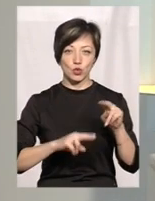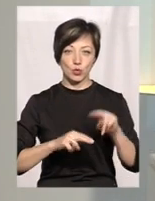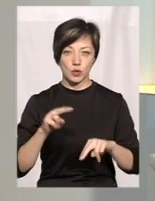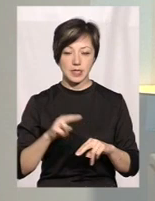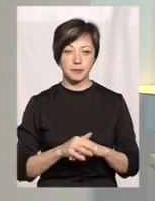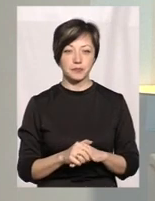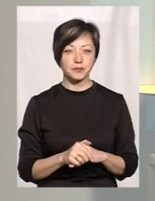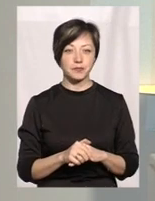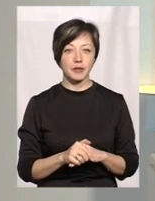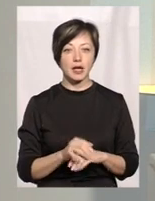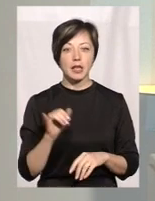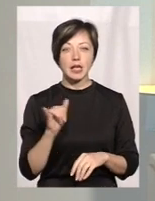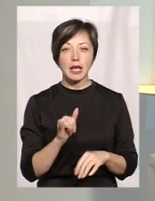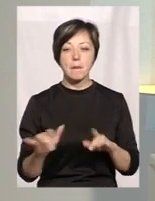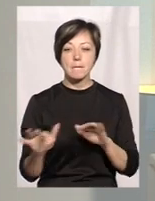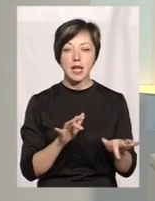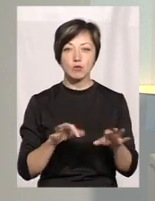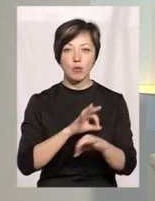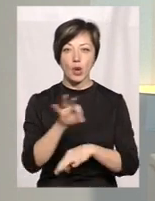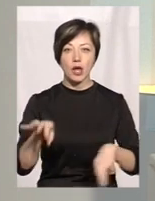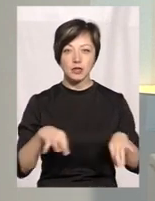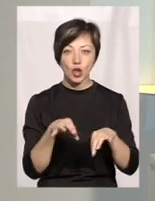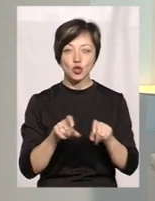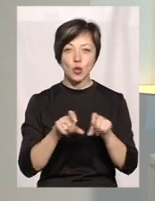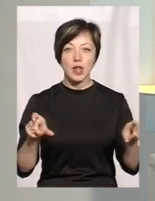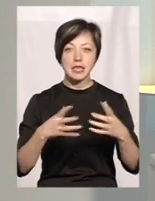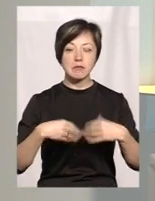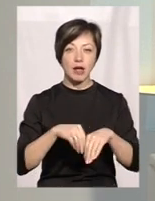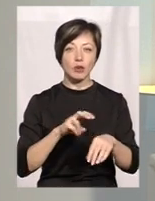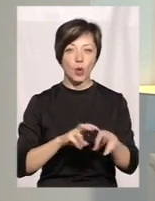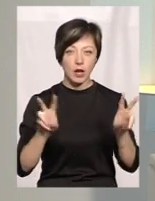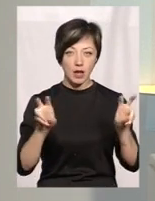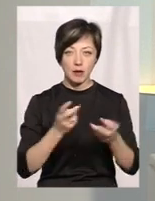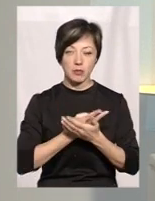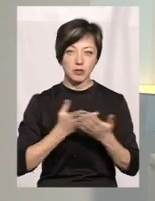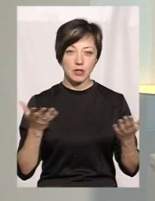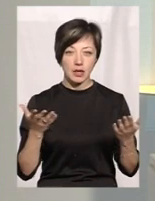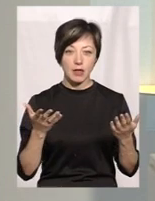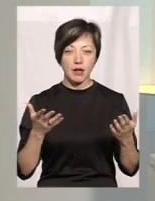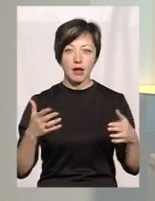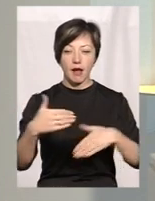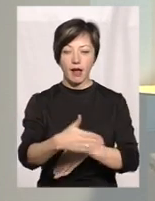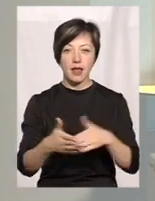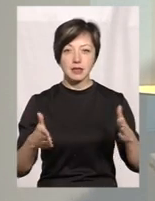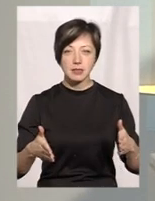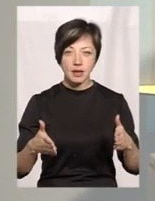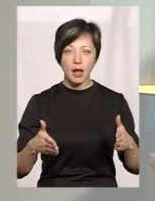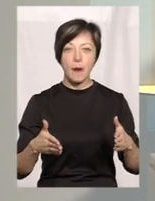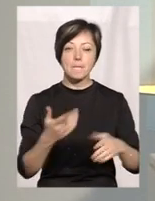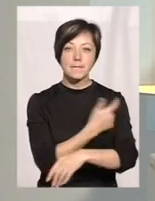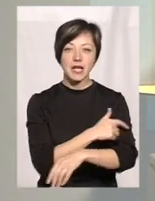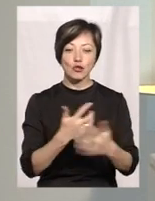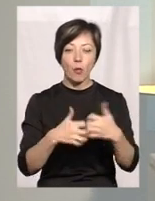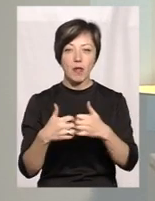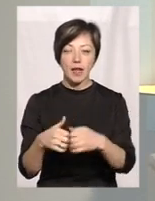І менеджер проєкту «Школа сімейного лікаря» Андрій Гацинюк презентував кейс телемедичного обладнання для